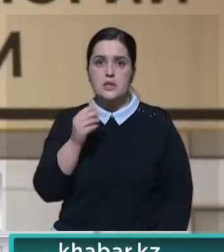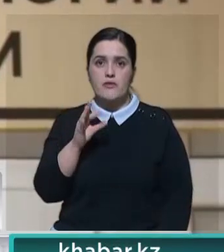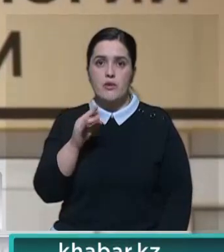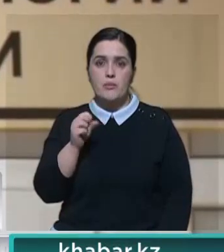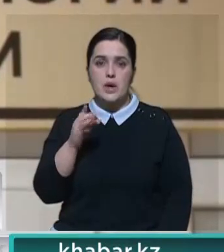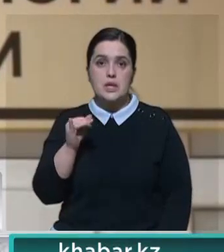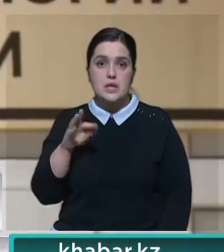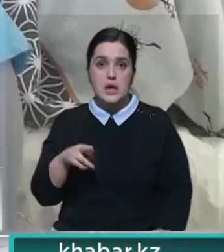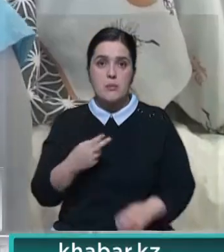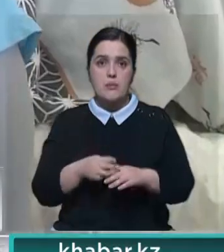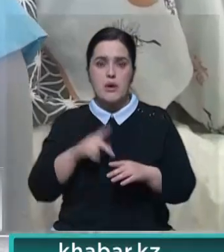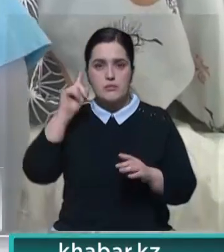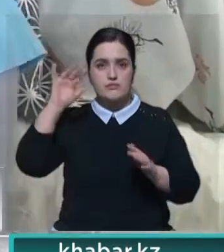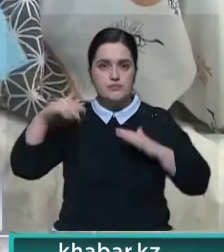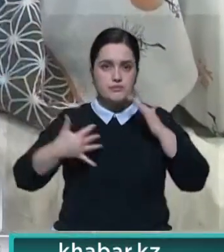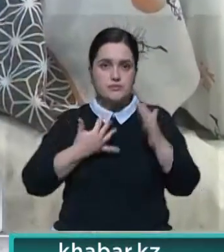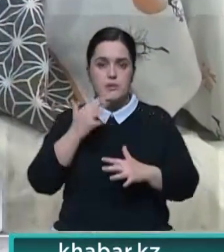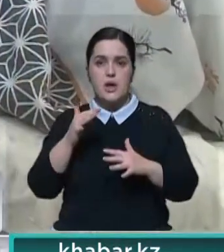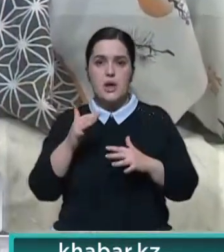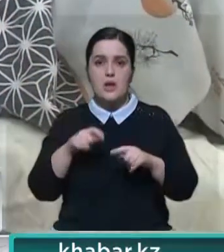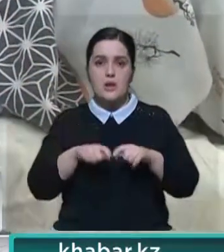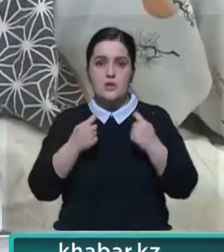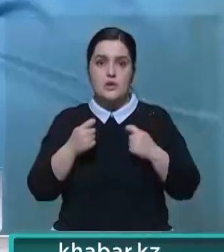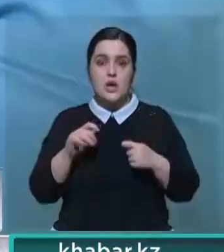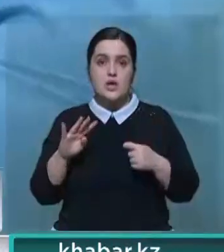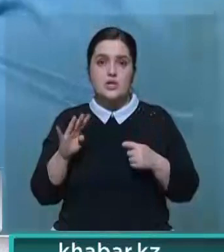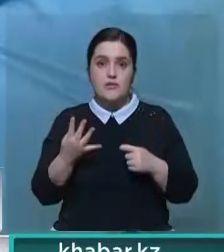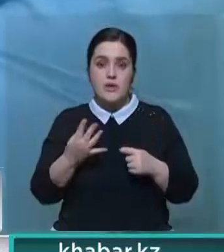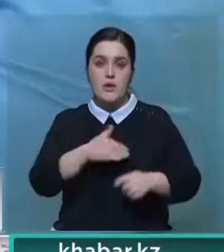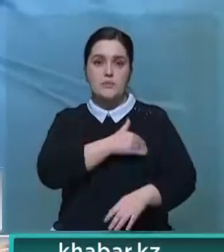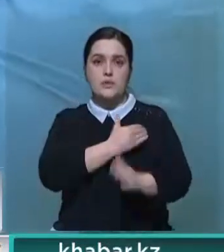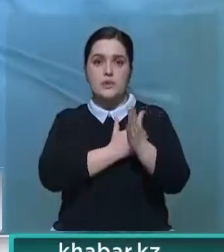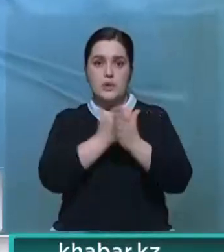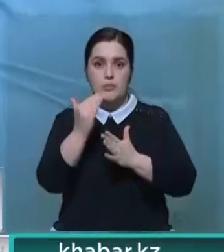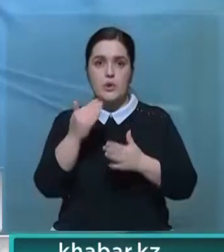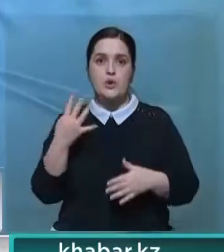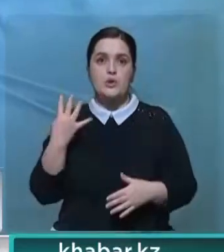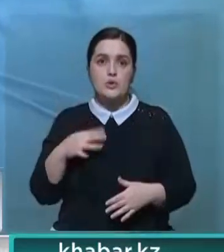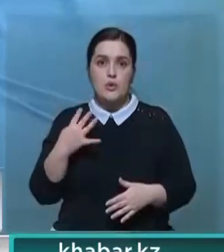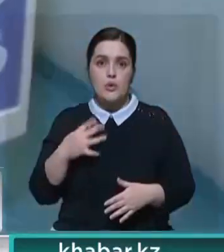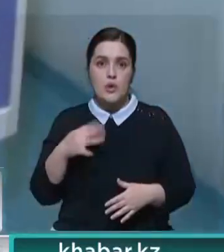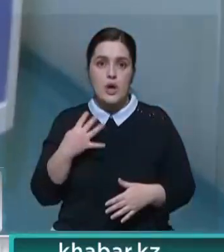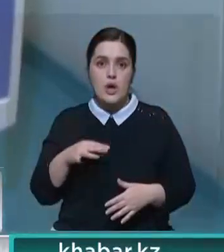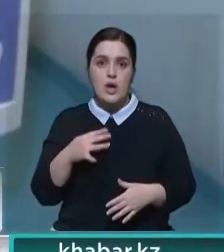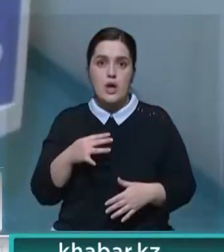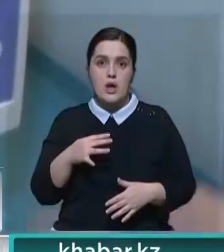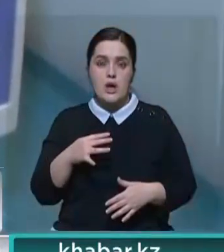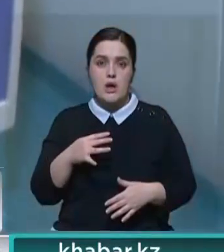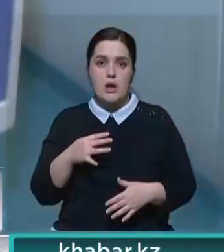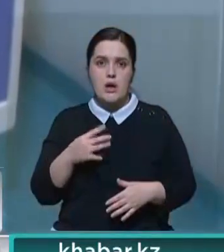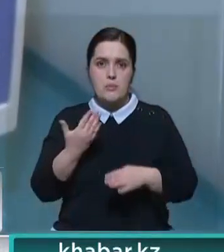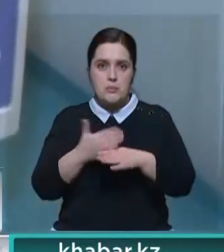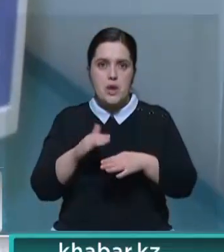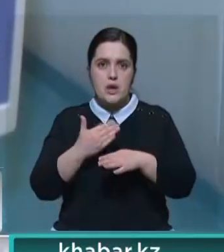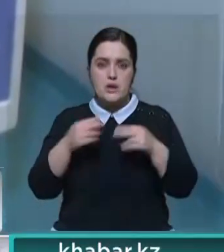энцефалопатия, острое нарушение мозгового кровообращения. Остальные четверо после высокой температуры за 40 начали медленно